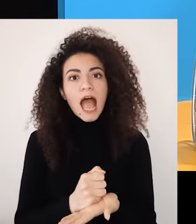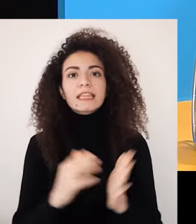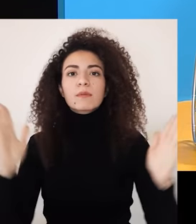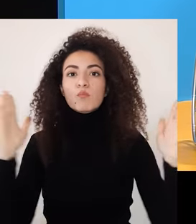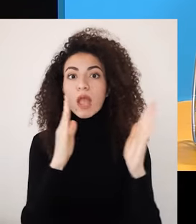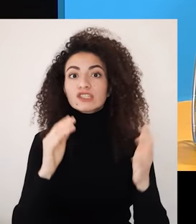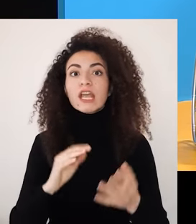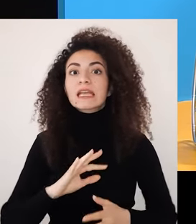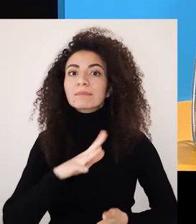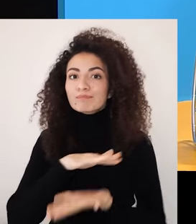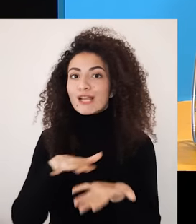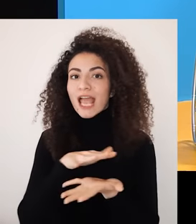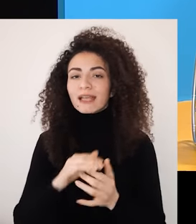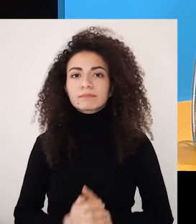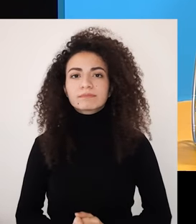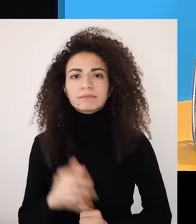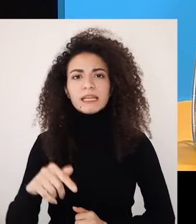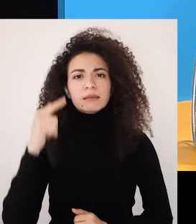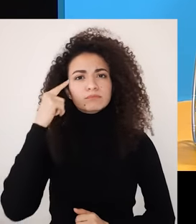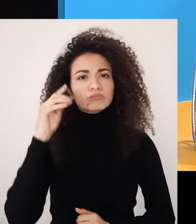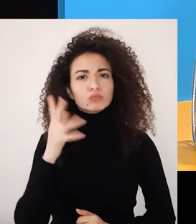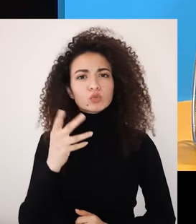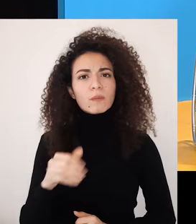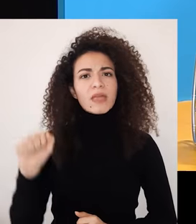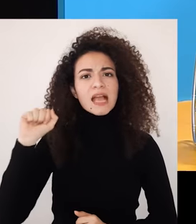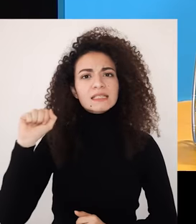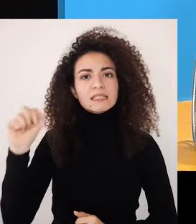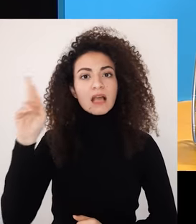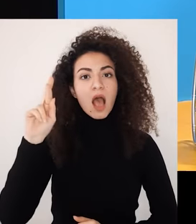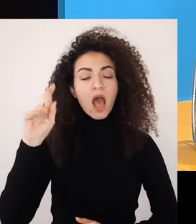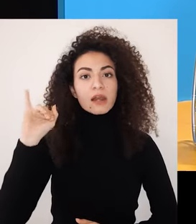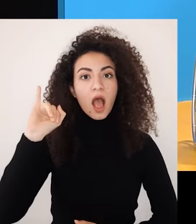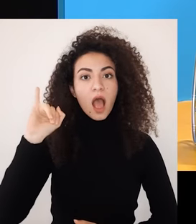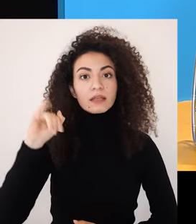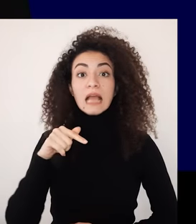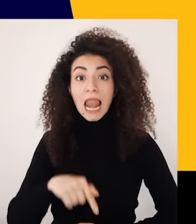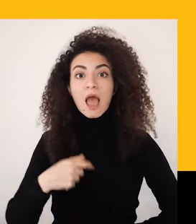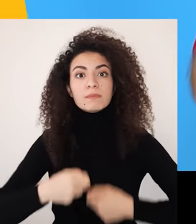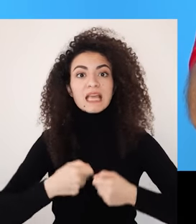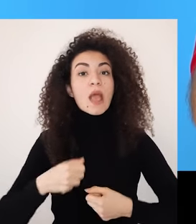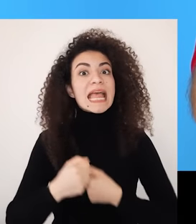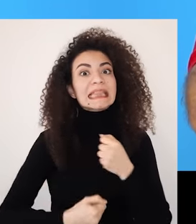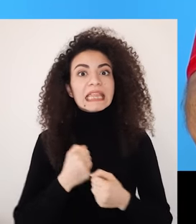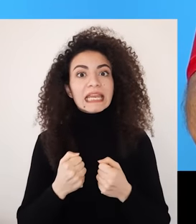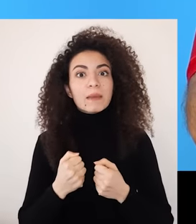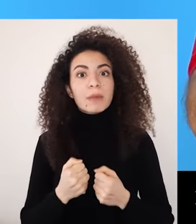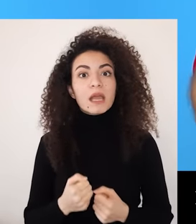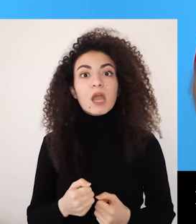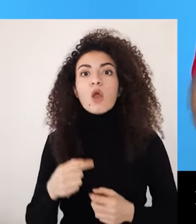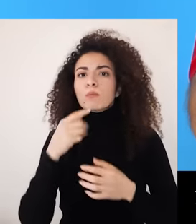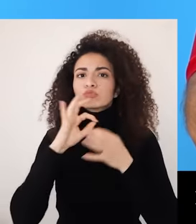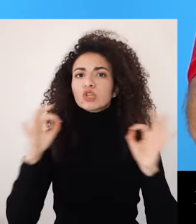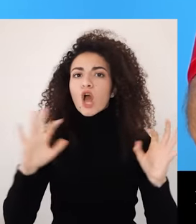التعامل معه والتعافي منه أو الاستفادة القصوى من الألقات الصعبة كل مكون بهالحقيبة